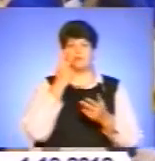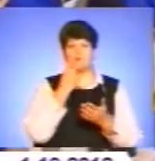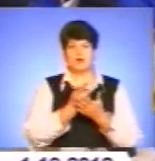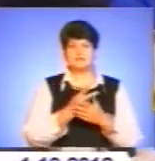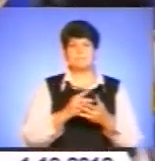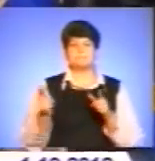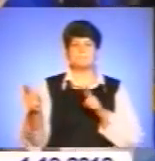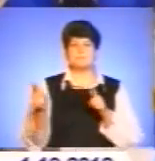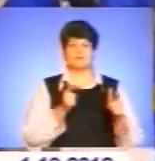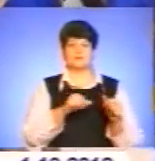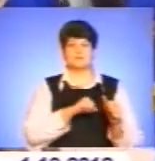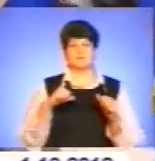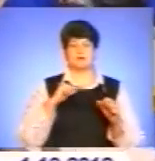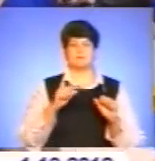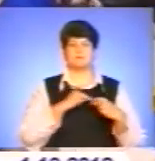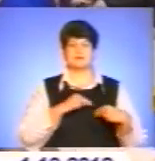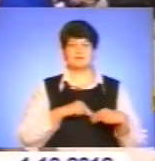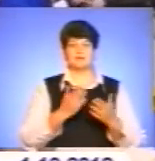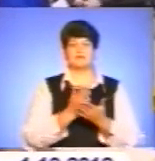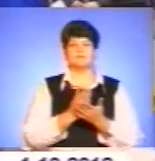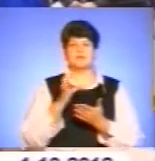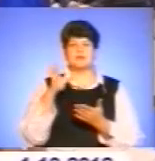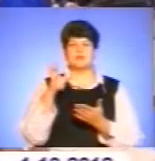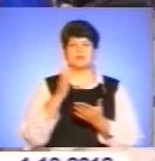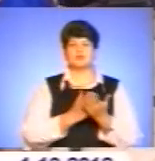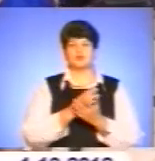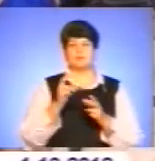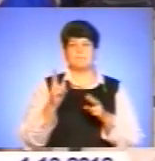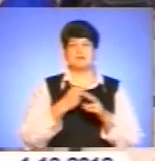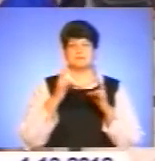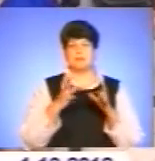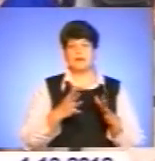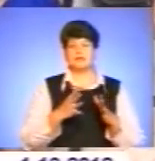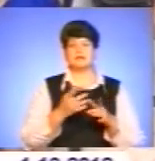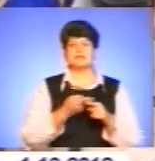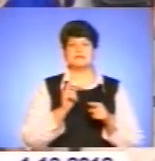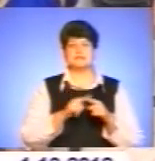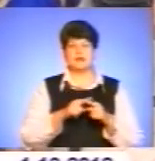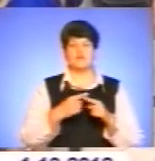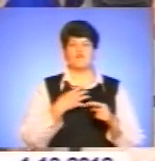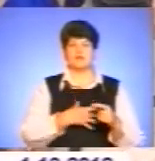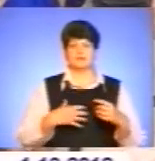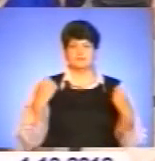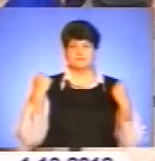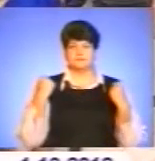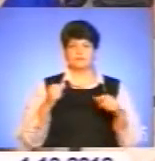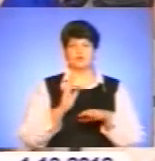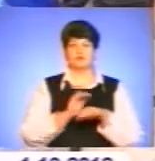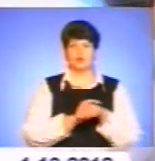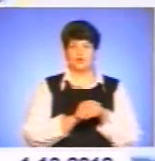самих працівників Служби безпеки. Я думаю, кому як не їм розуміти, що фізичний гар – це важливо, бути в добрій